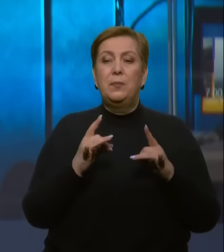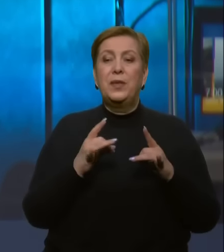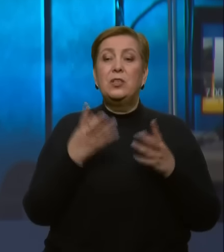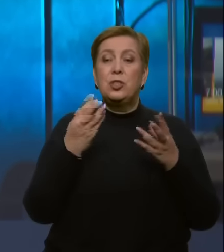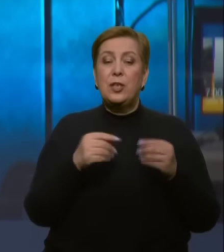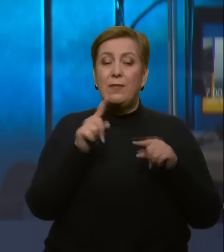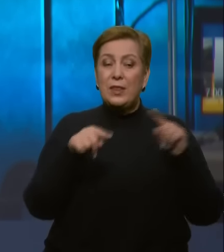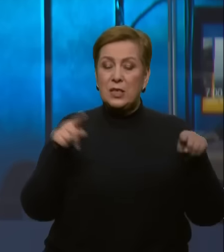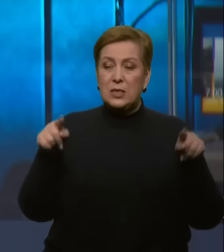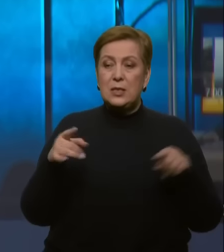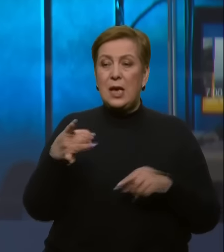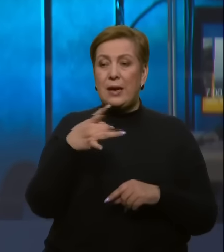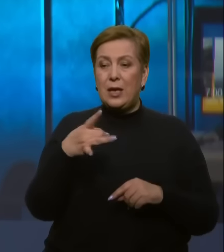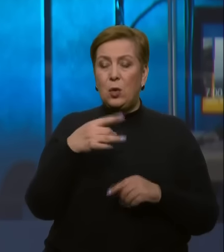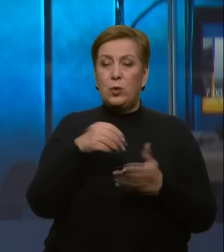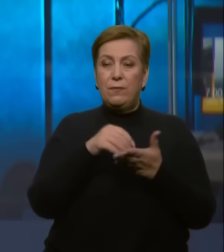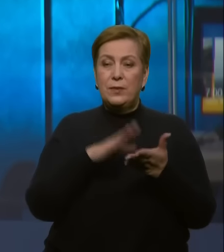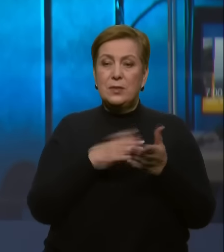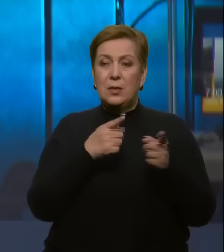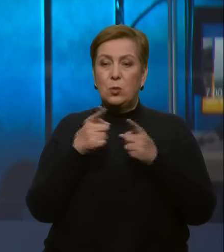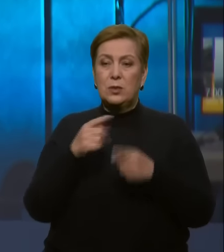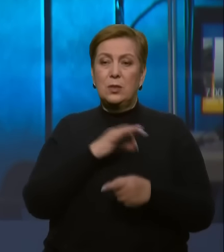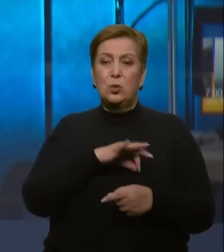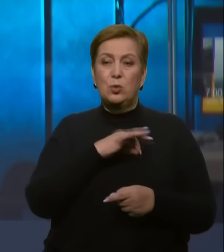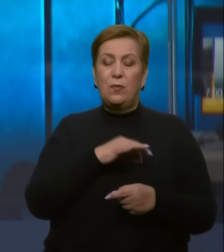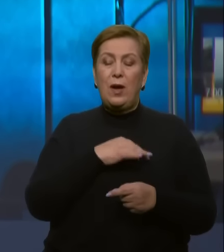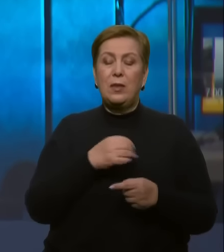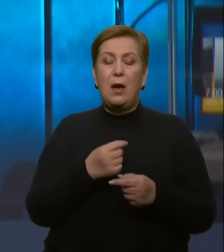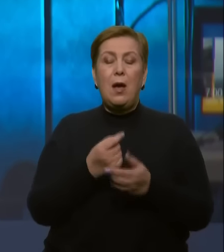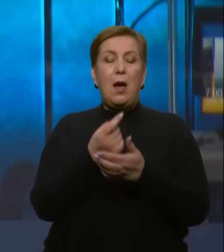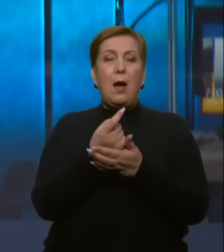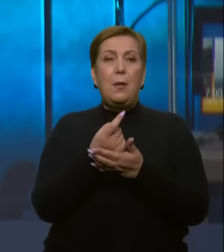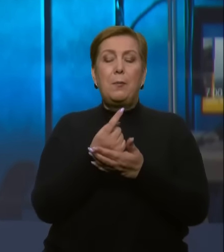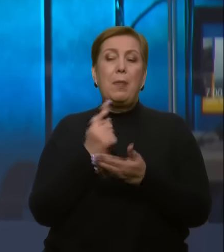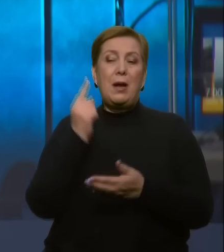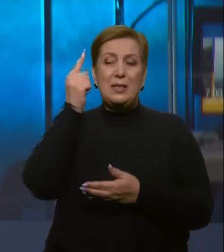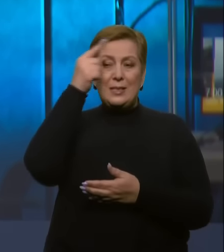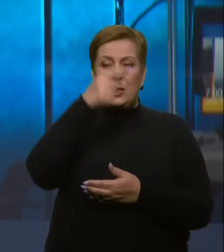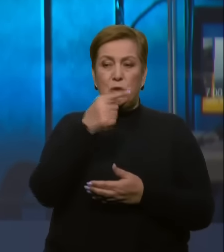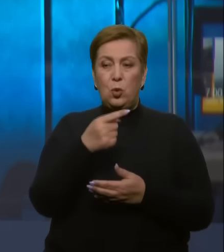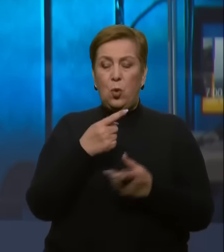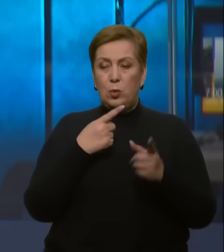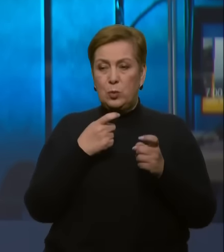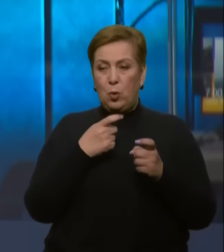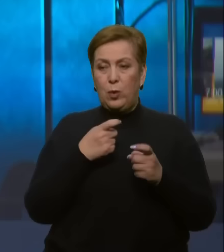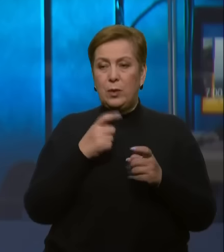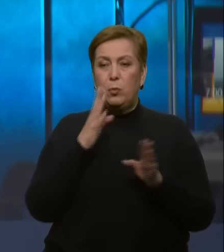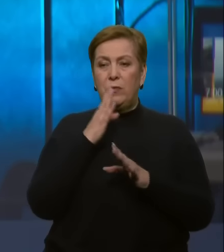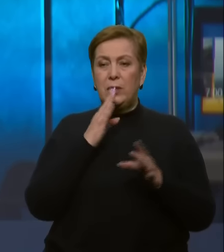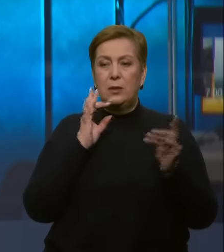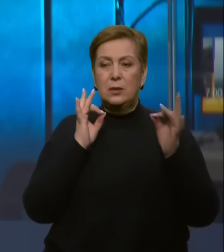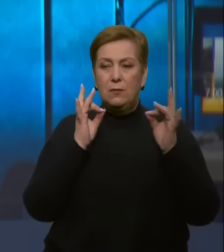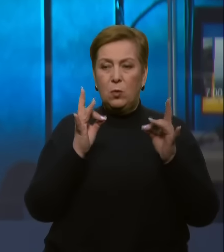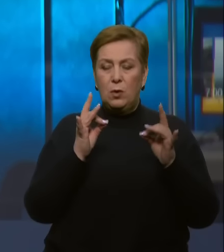Ще у низці регіоні фіксували загрозу застосування балістичного зброєння. Повітряна тривога тривала понад півтори